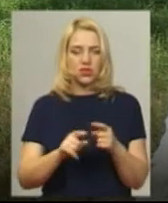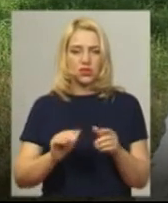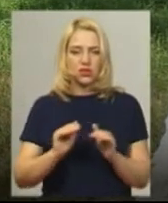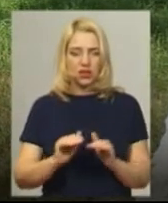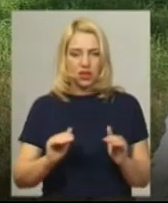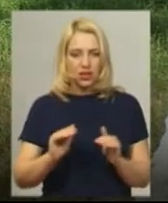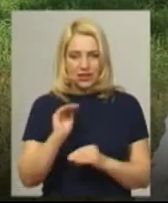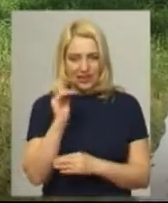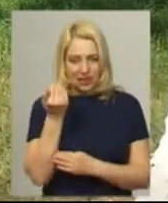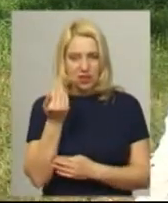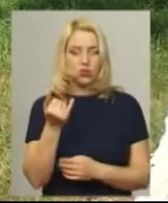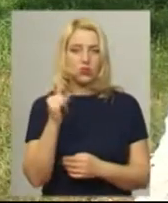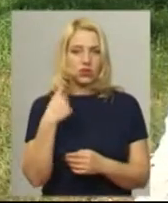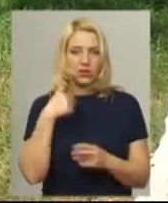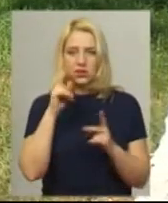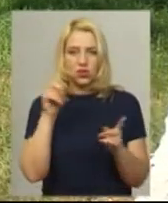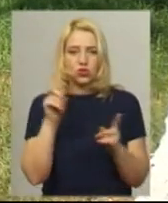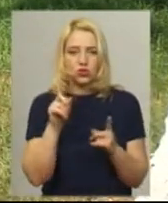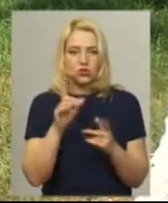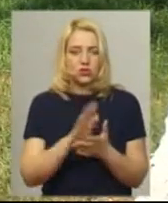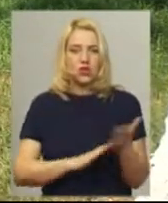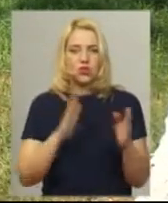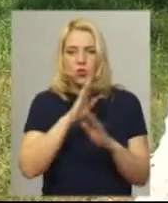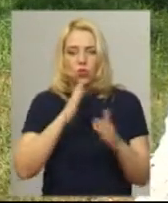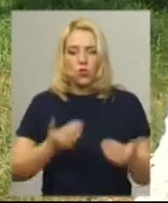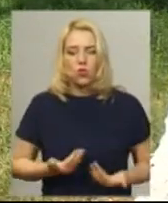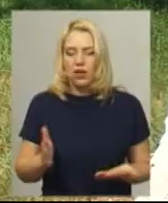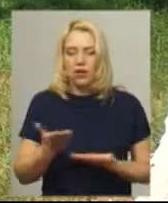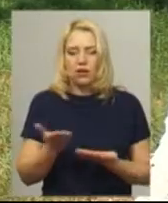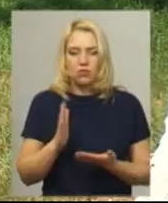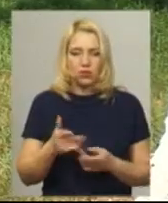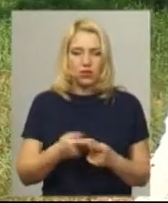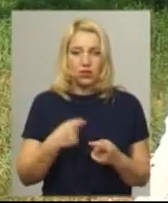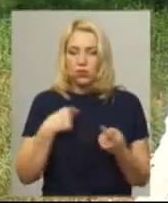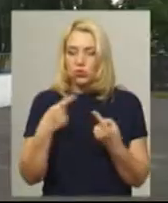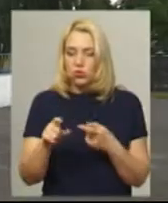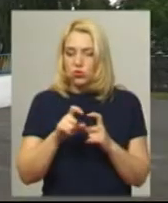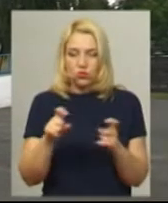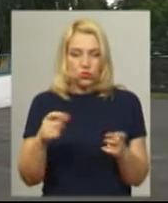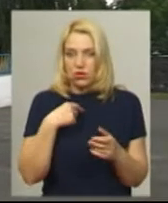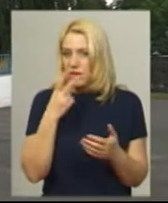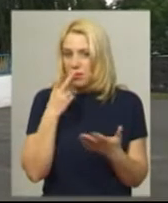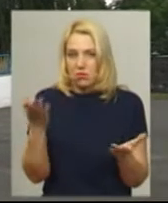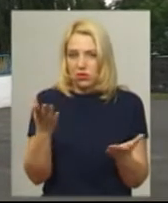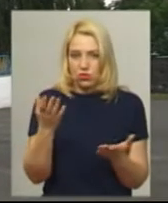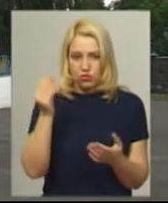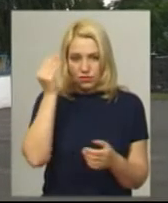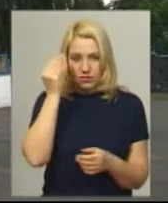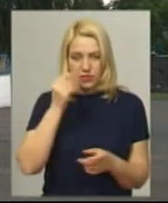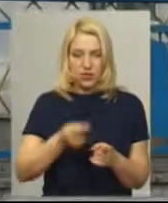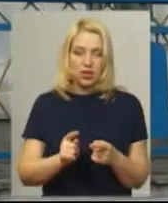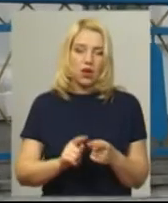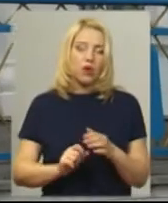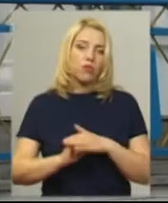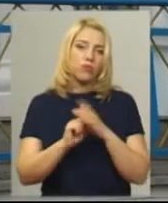їм, я думаю, яка подальша доля моєї дитини. Я їм, ну, другу школу, я не бачу пріоритет. Опорний навчальний закат планують створити